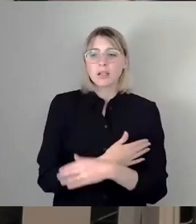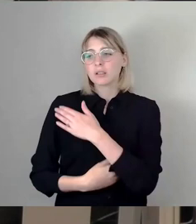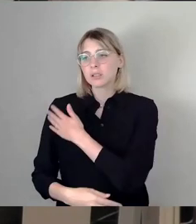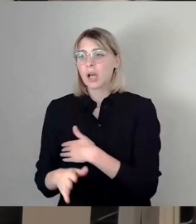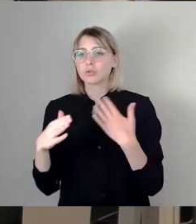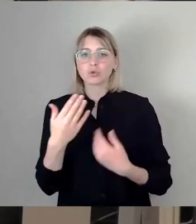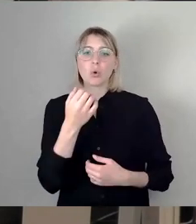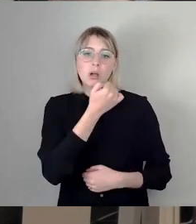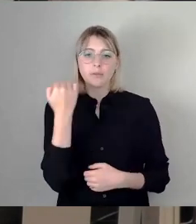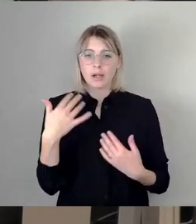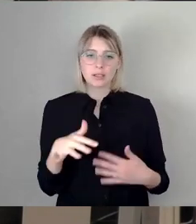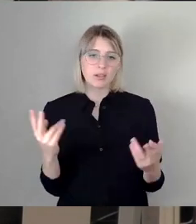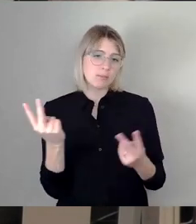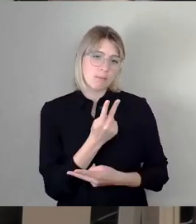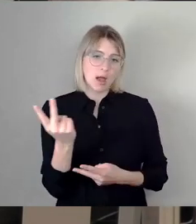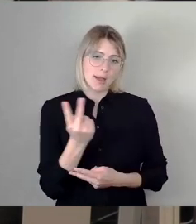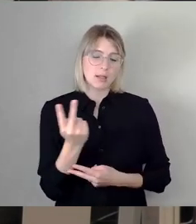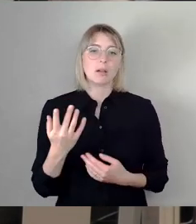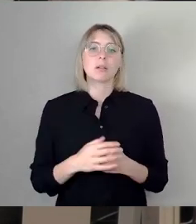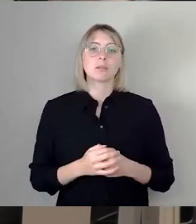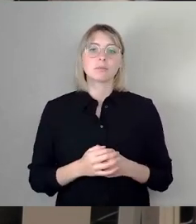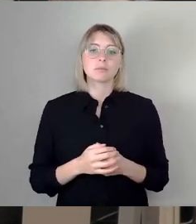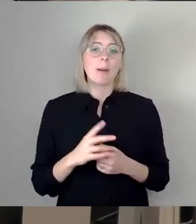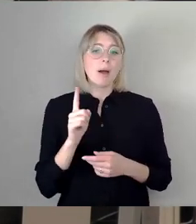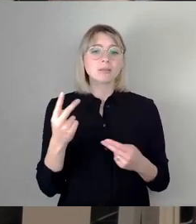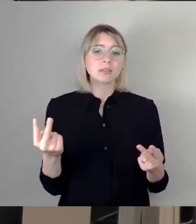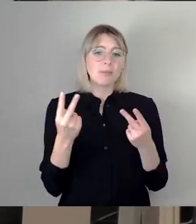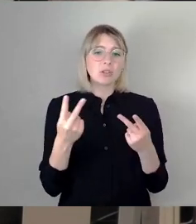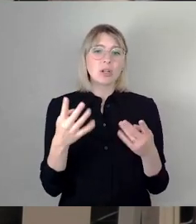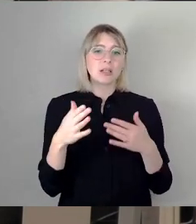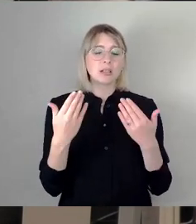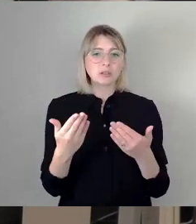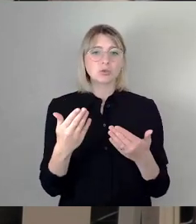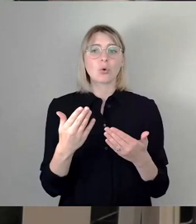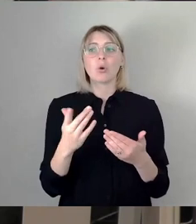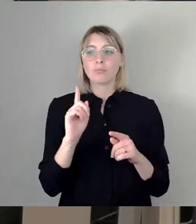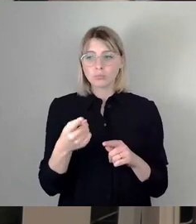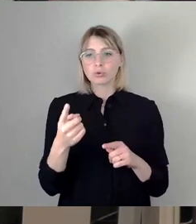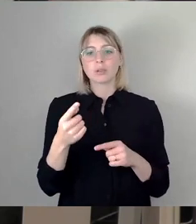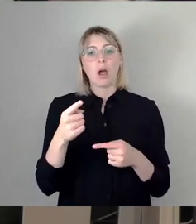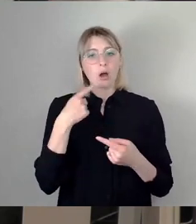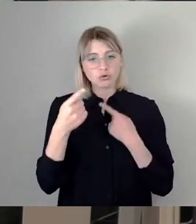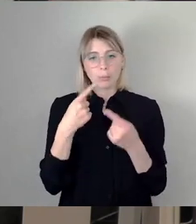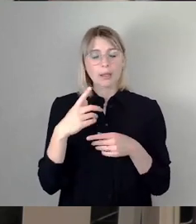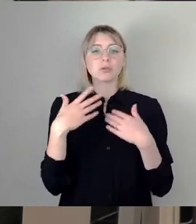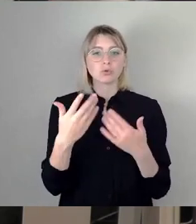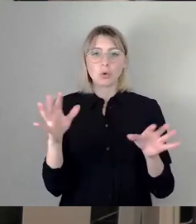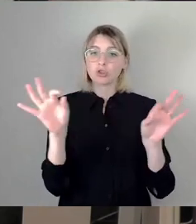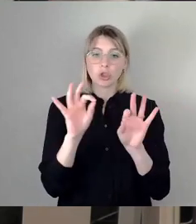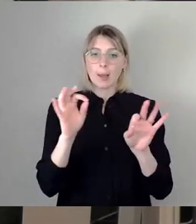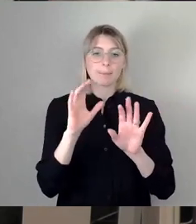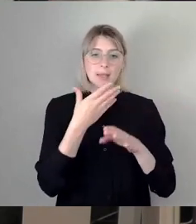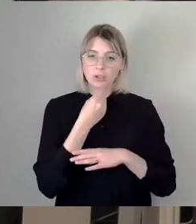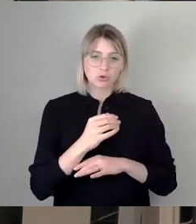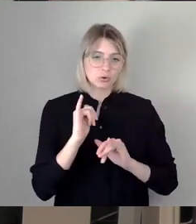und es ist eine Selbstverständlichkeit, dass man sich dagegen ausspricht und es ist auch etwas Schlimmes. Jetzt kommt der zweite Teil des